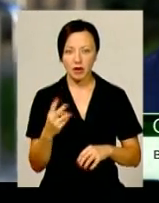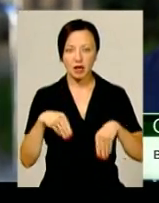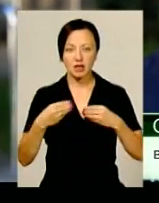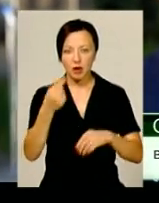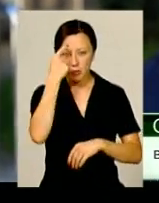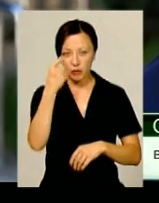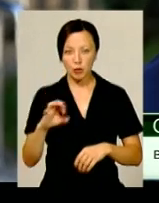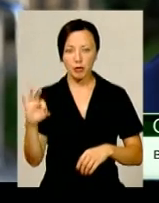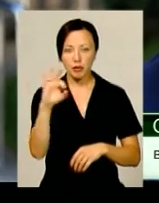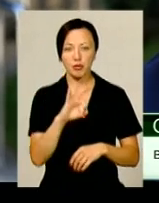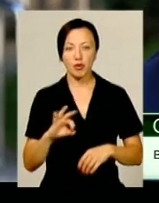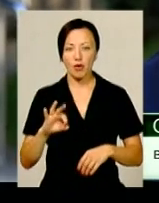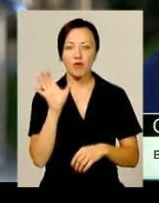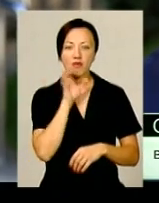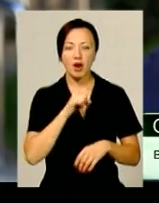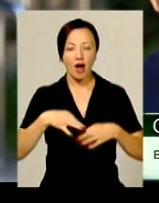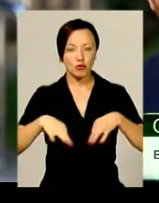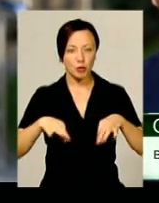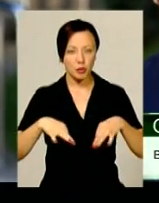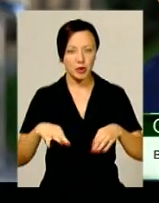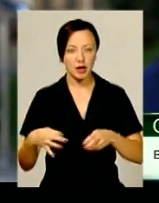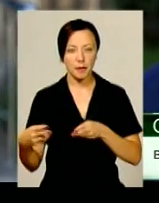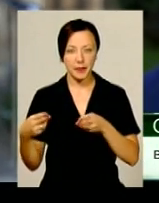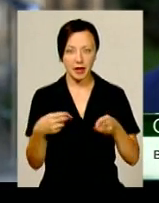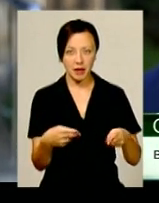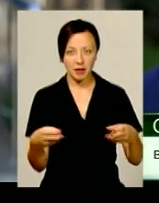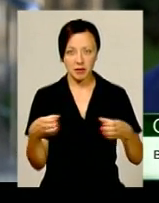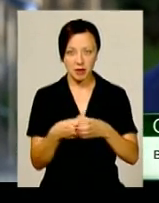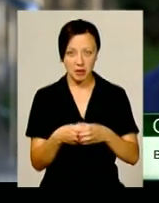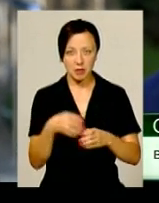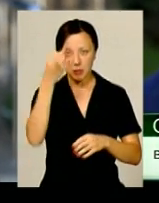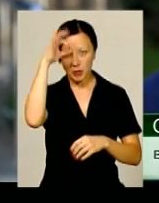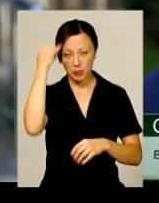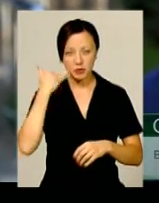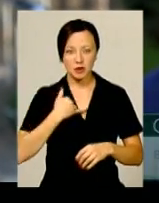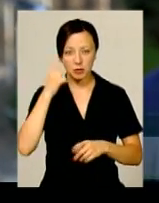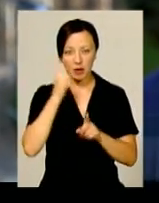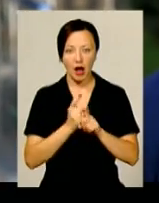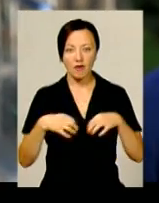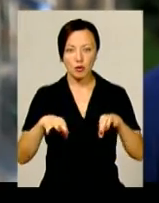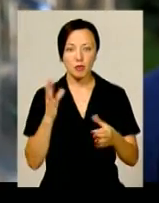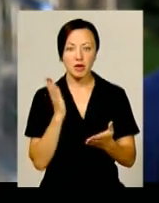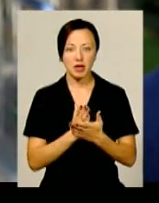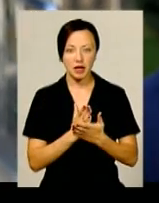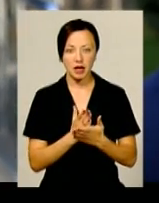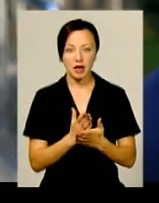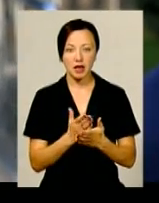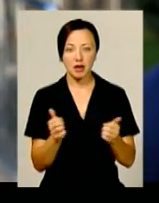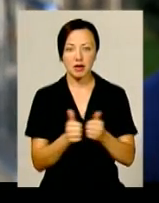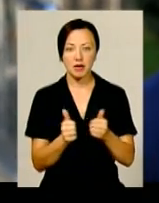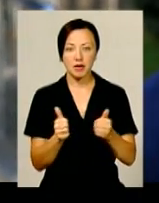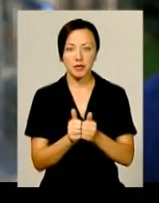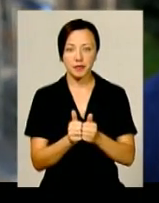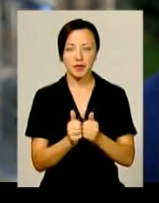повідомлення про викрадення автомобілю, приїхав наряд, якраз в той час зателефонував мій брат, що автомобіль знаходиться недалеко від